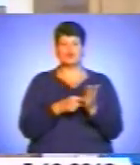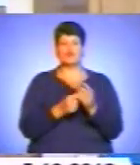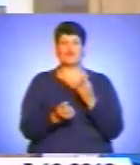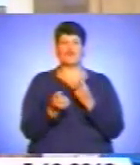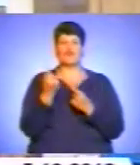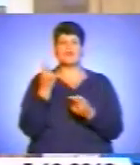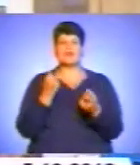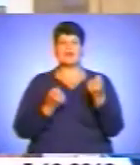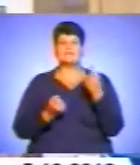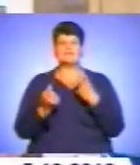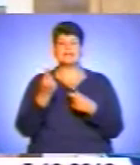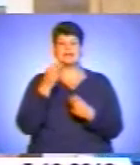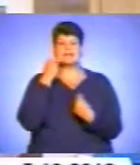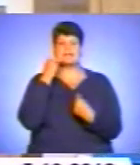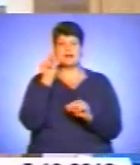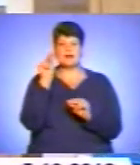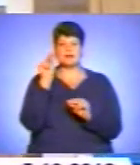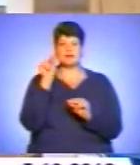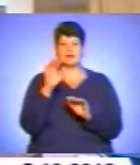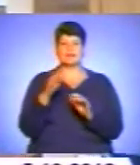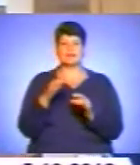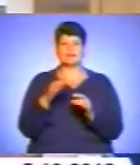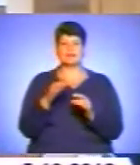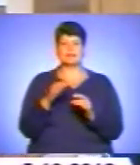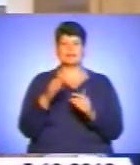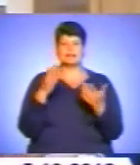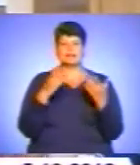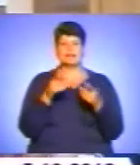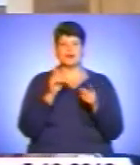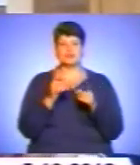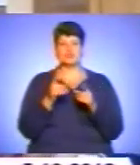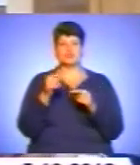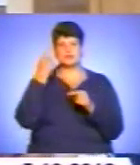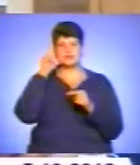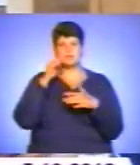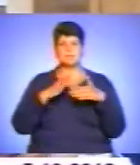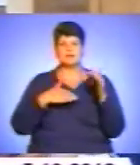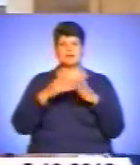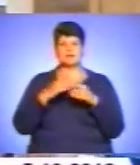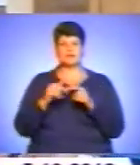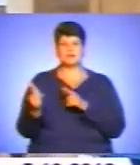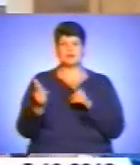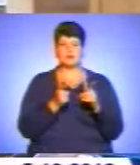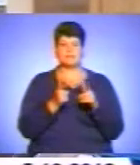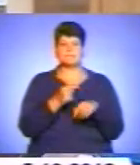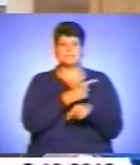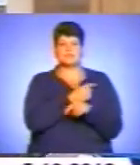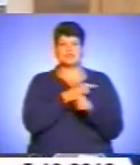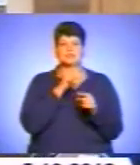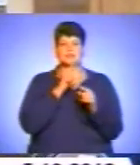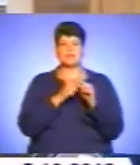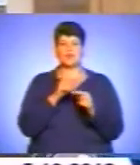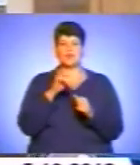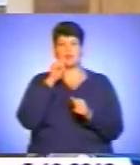найкращих теоретичних знань і найкращої практичної підготовки медичних сестер України.